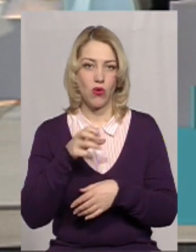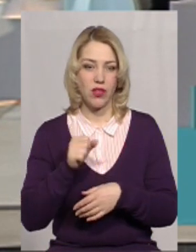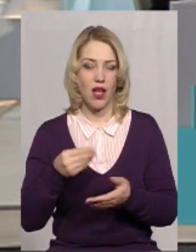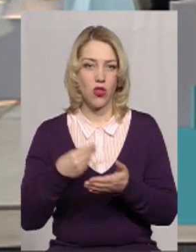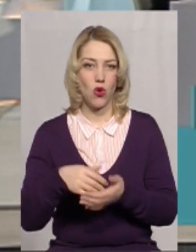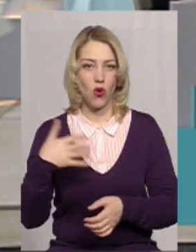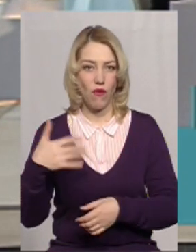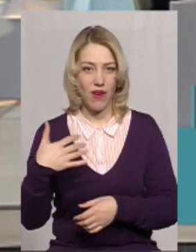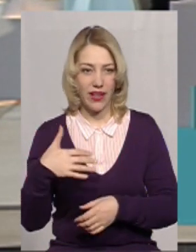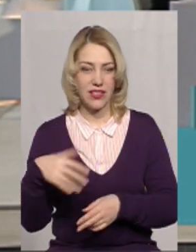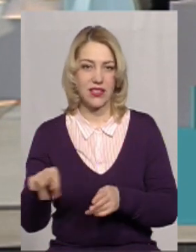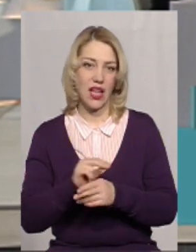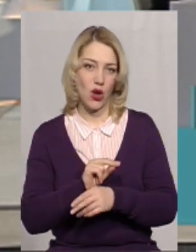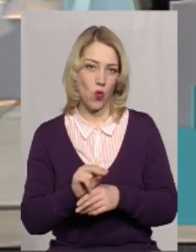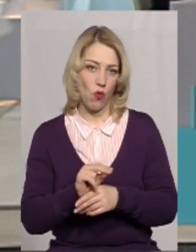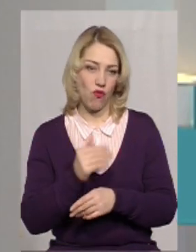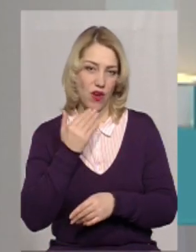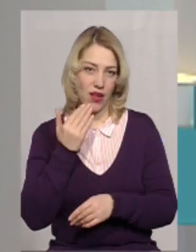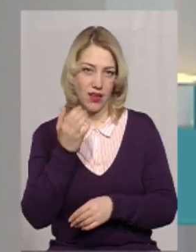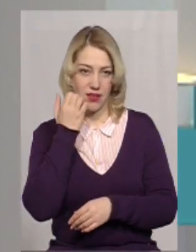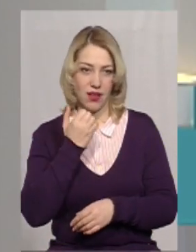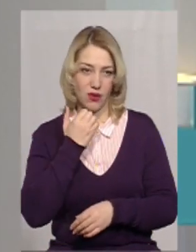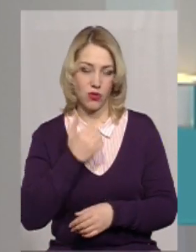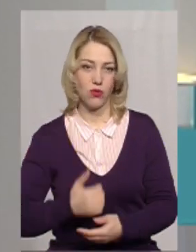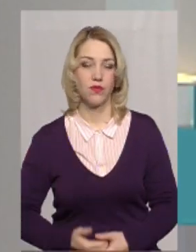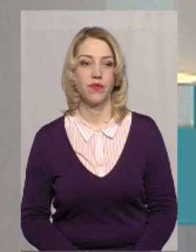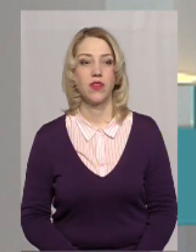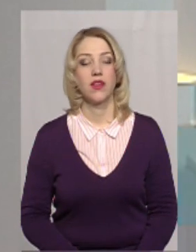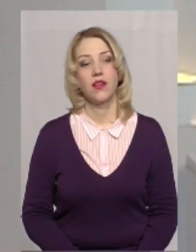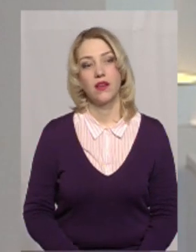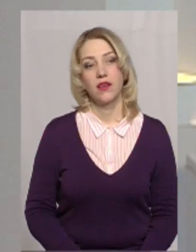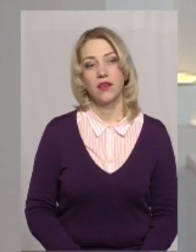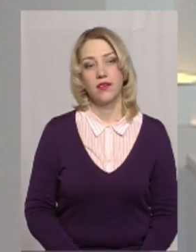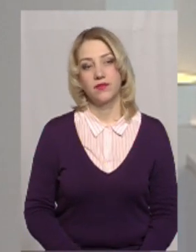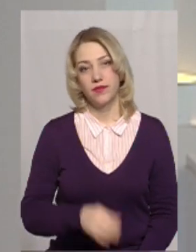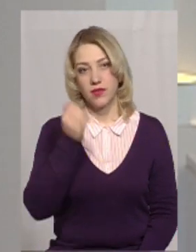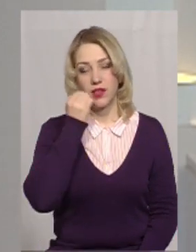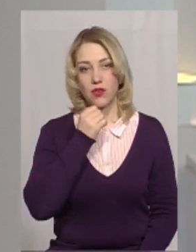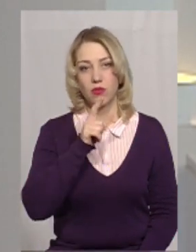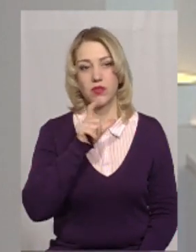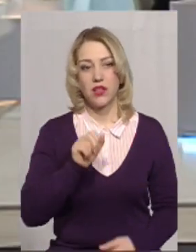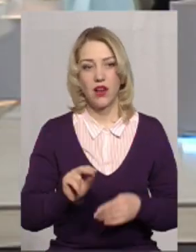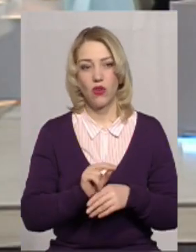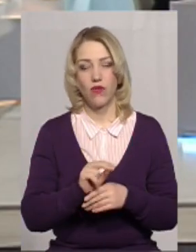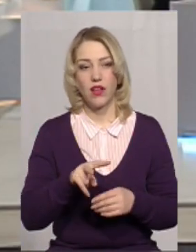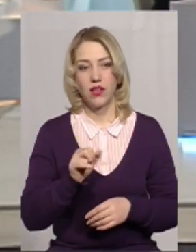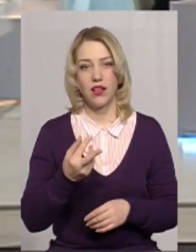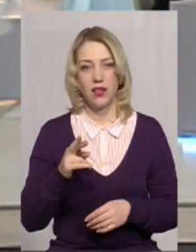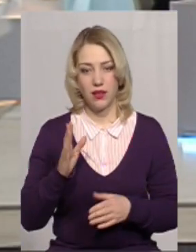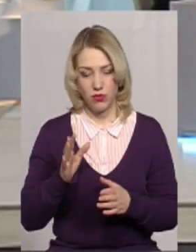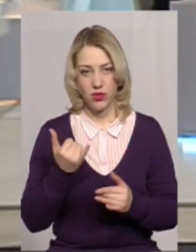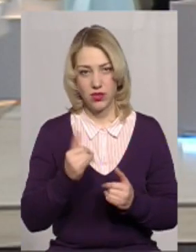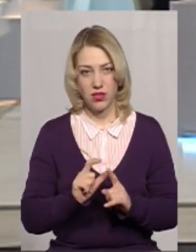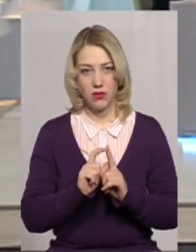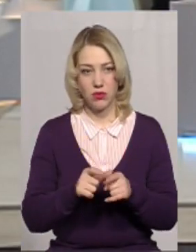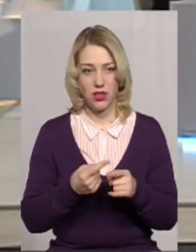дороговальтісне лікування? Дякую. Дякую за запитання. Пані Лілі, ви зараз будете